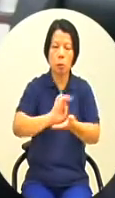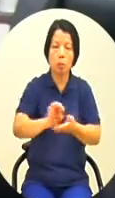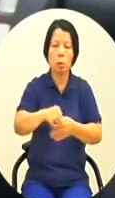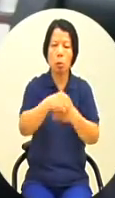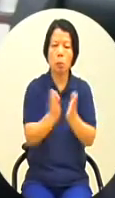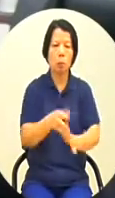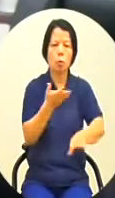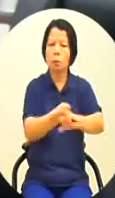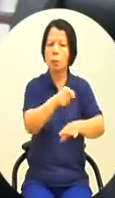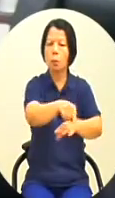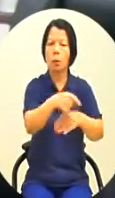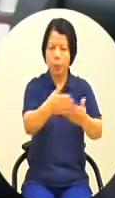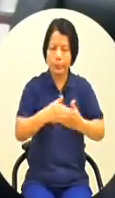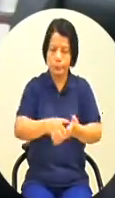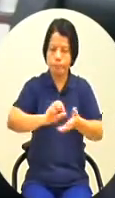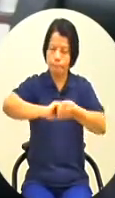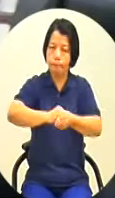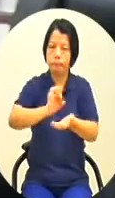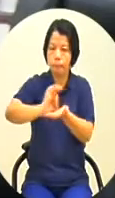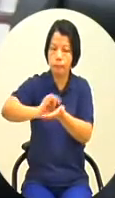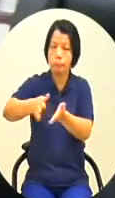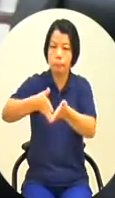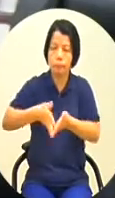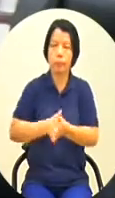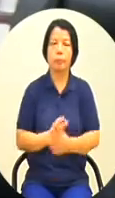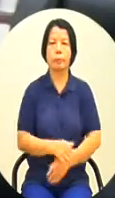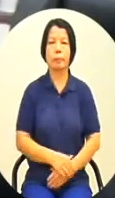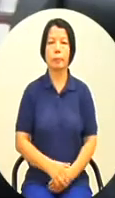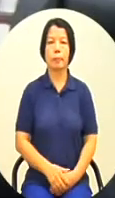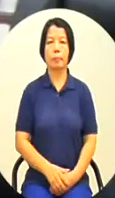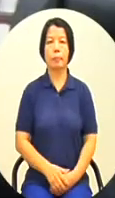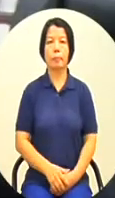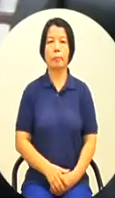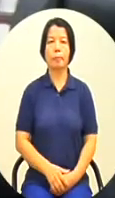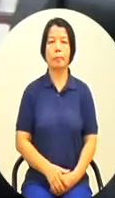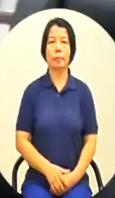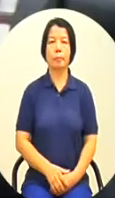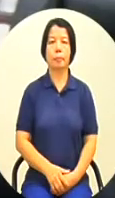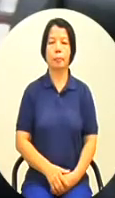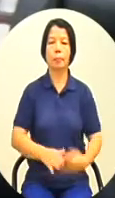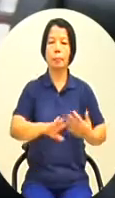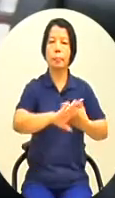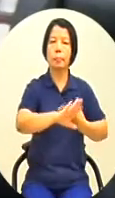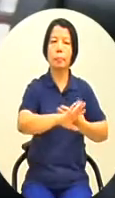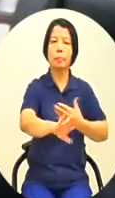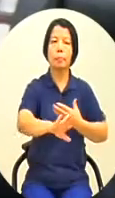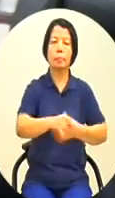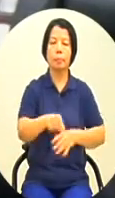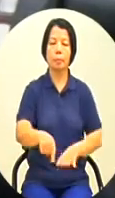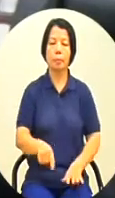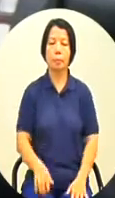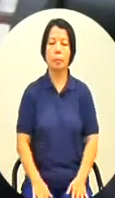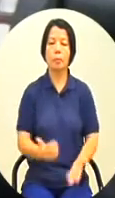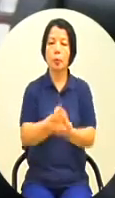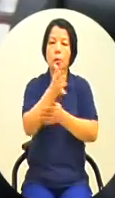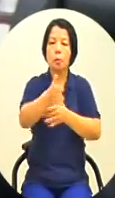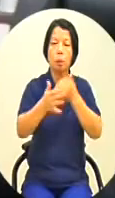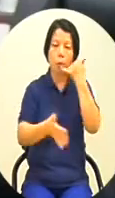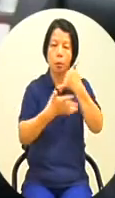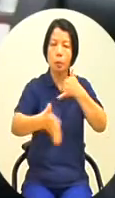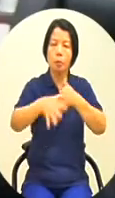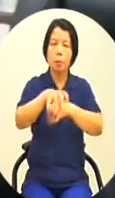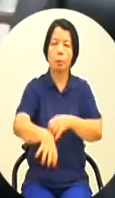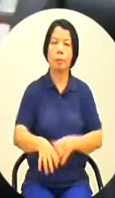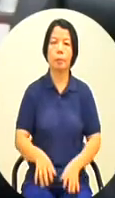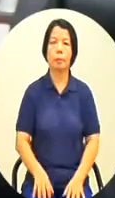而不去使用它要把這個這個部分的功能放進去然後另外一個部分是在這邊想請教一下海洋局我們